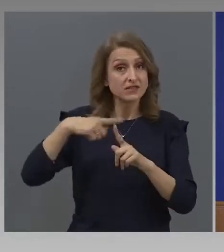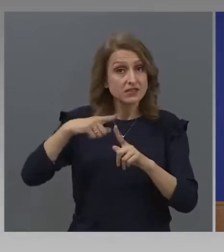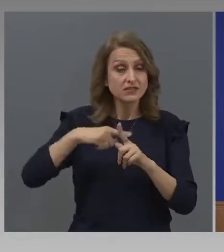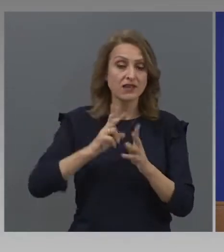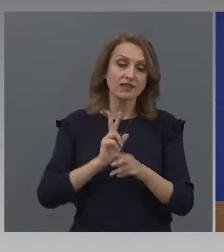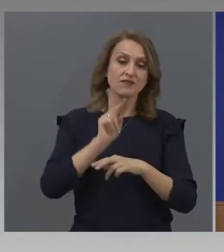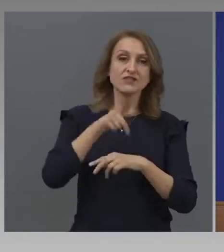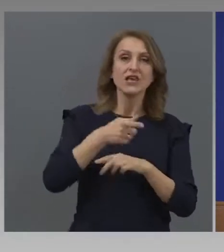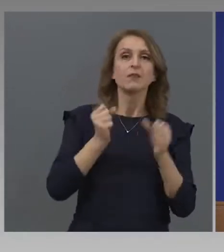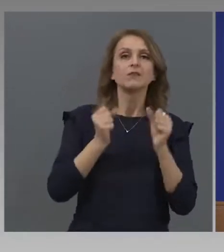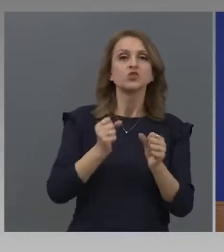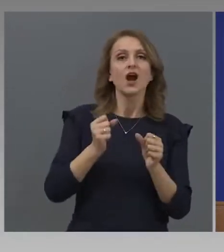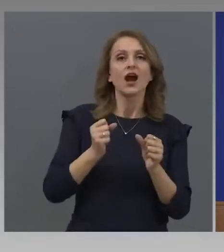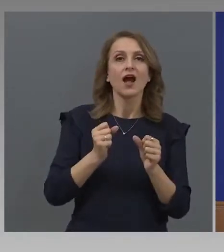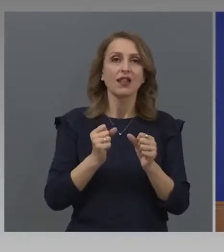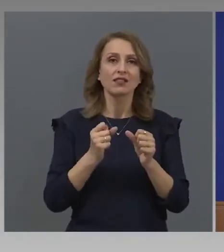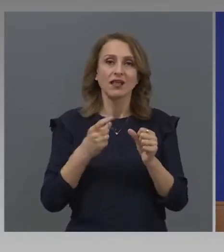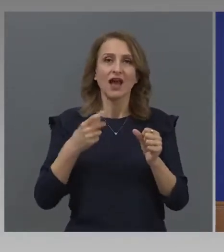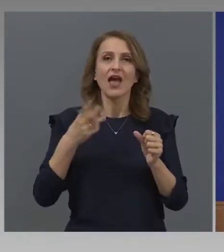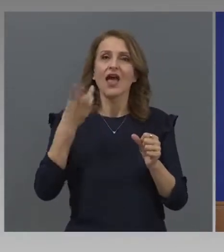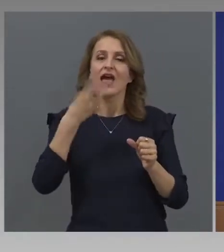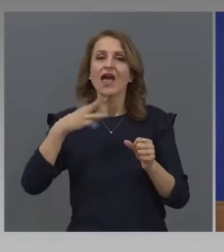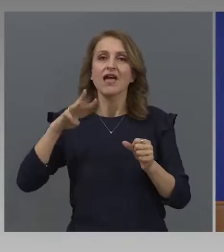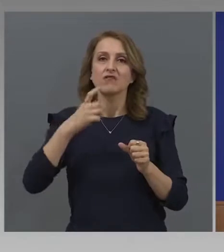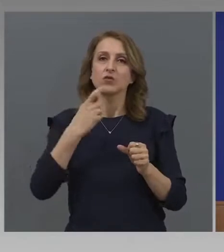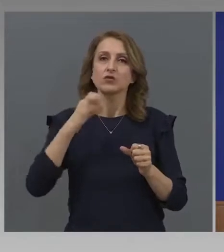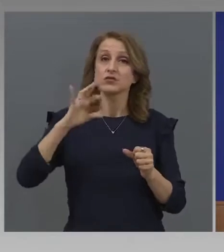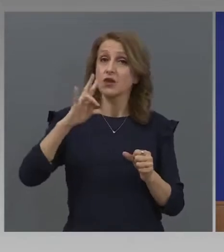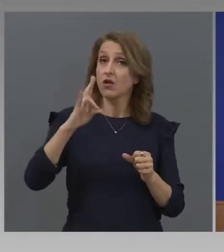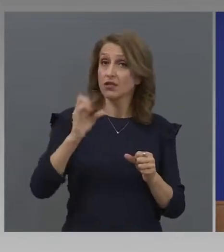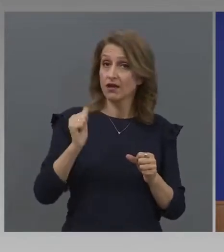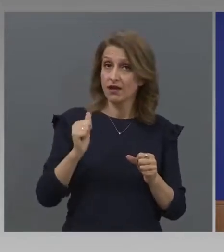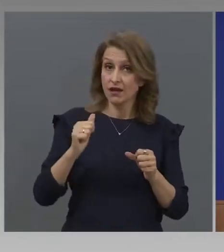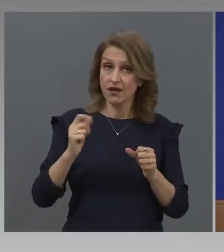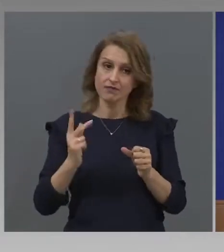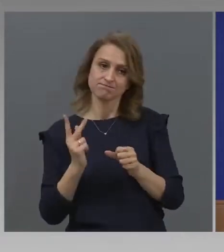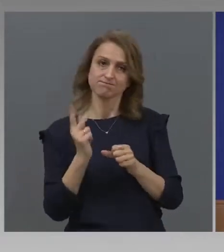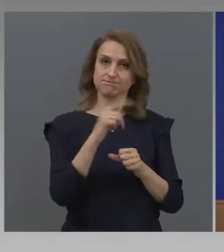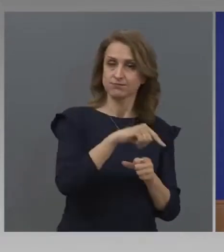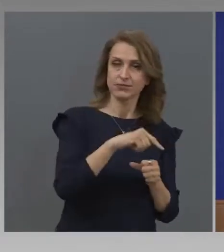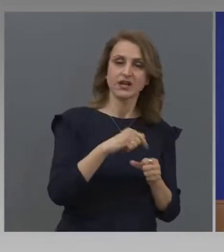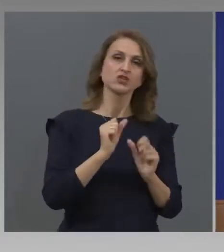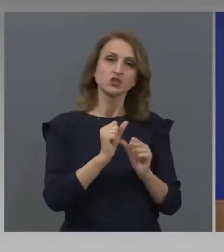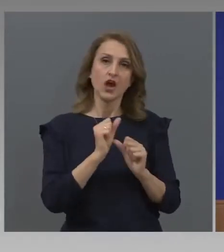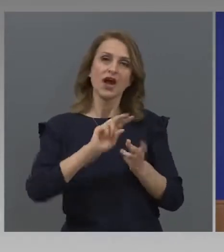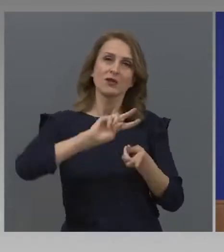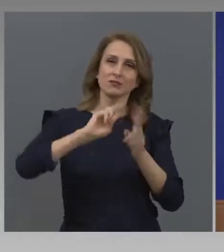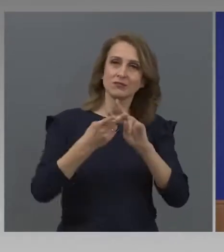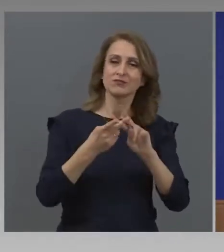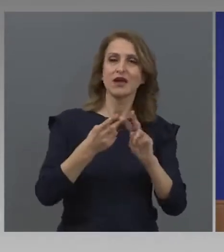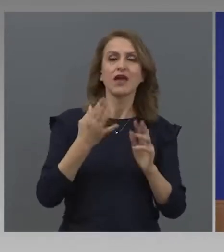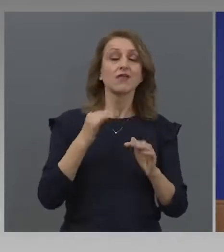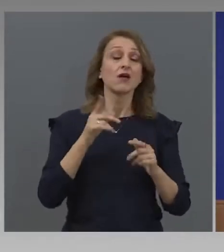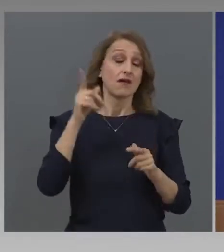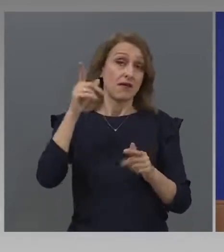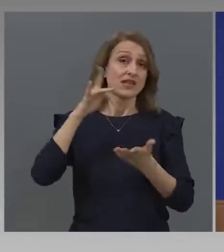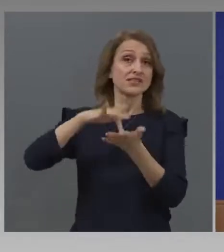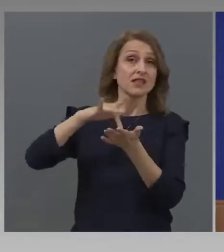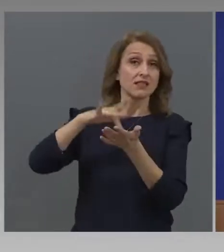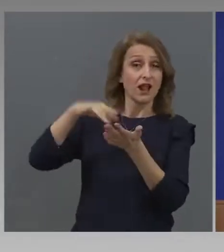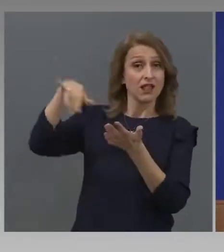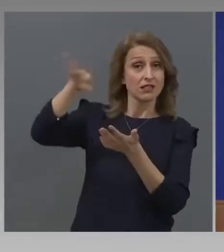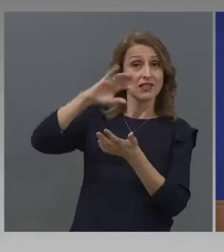на еврозоната. Към днешна дата Европейската централна банка ни отговори, че абсолютно всичко, което е било